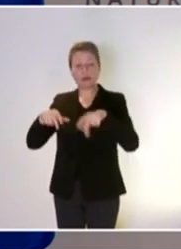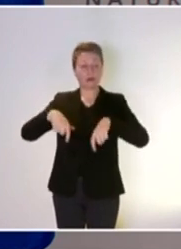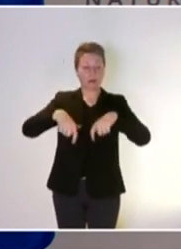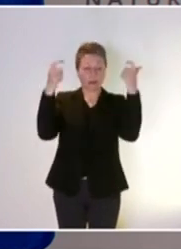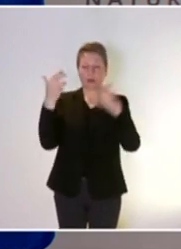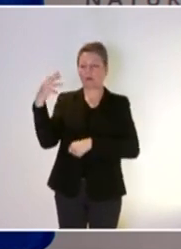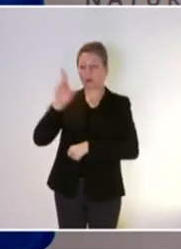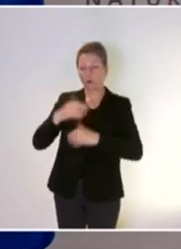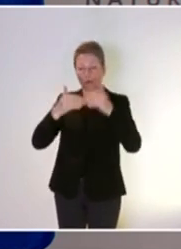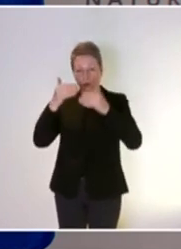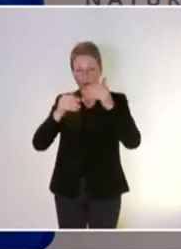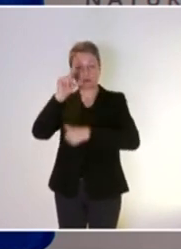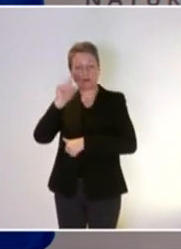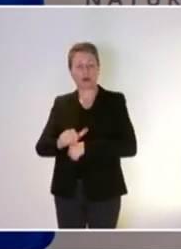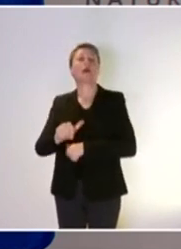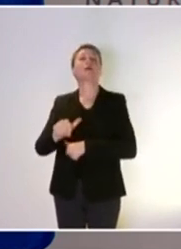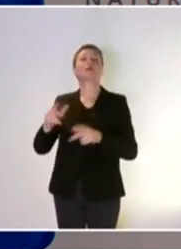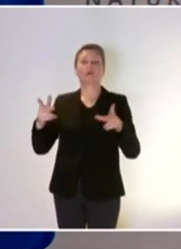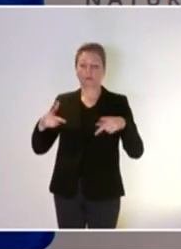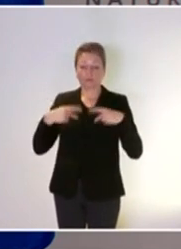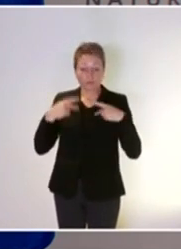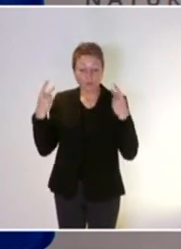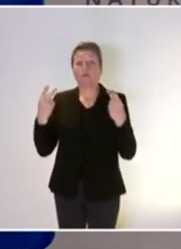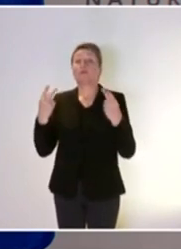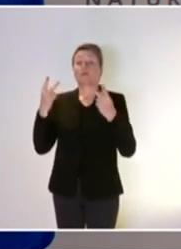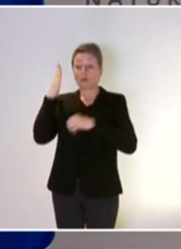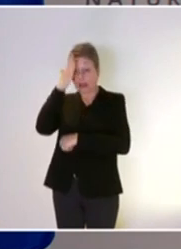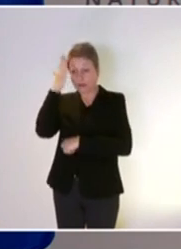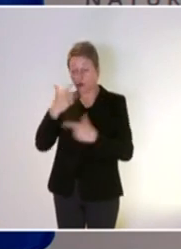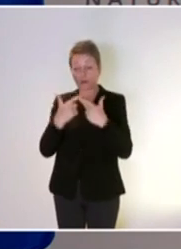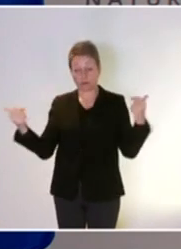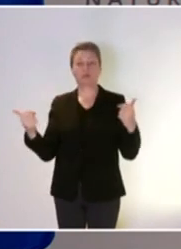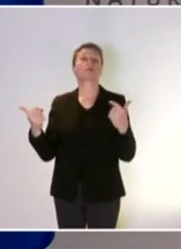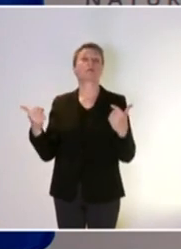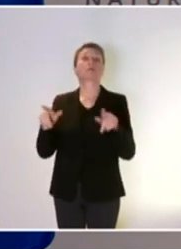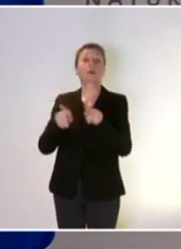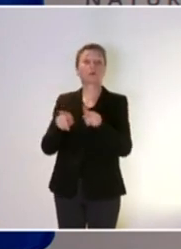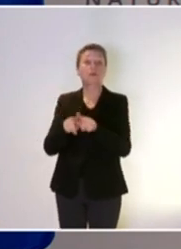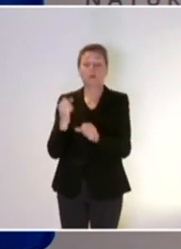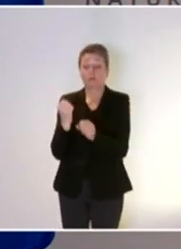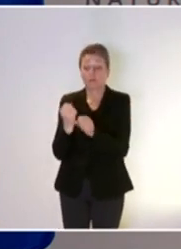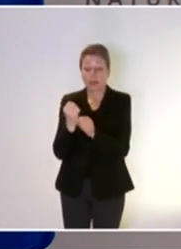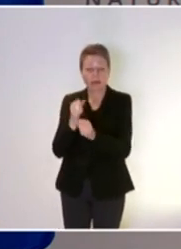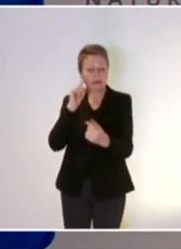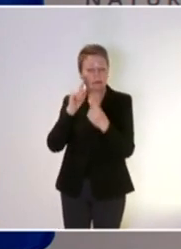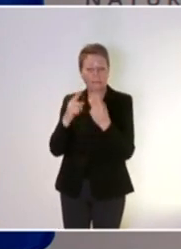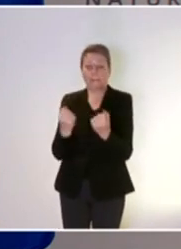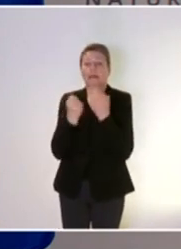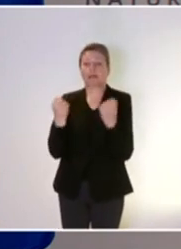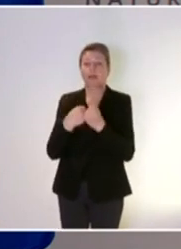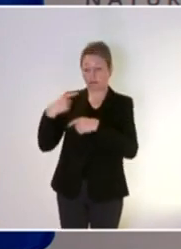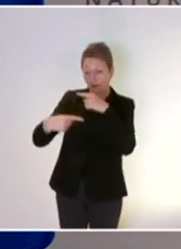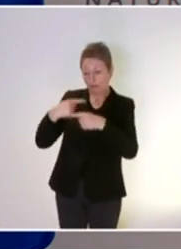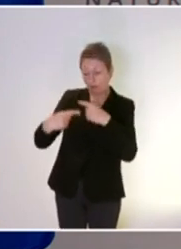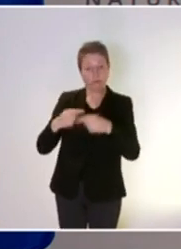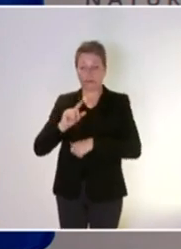préserver aussi les espèces qui y vivent. Et puis, on a effectivement un travail sur les activités qui se déroulent dans